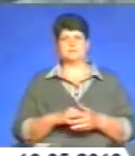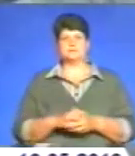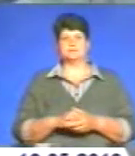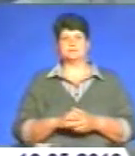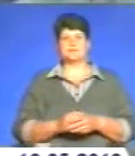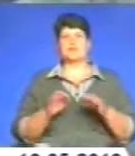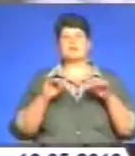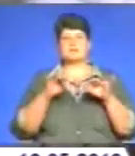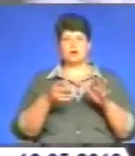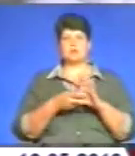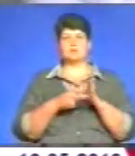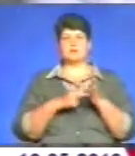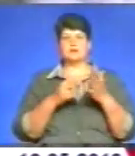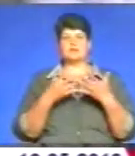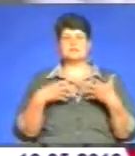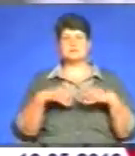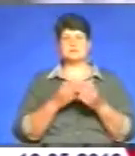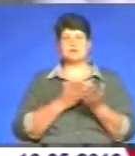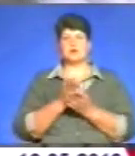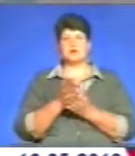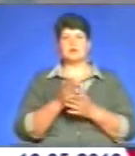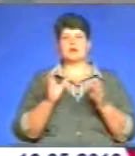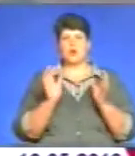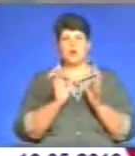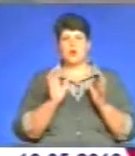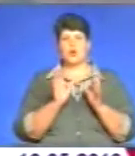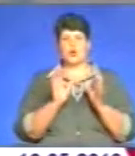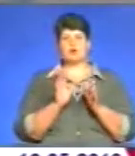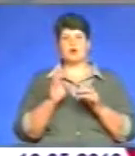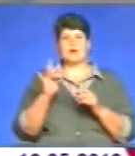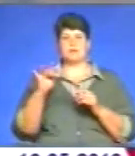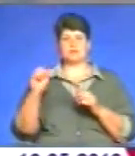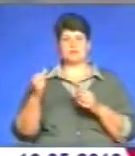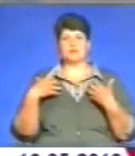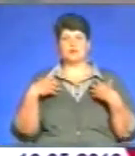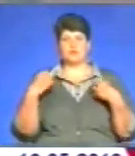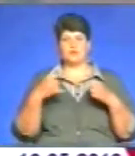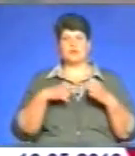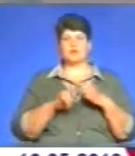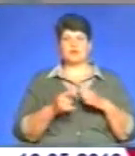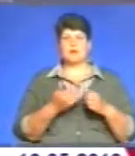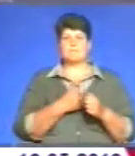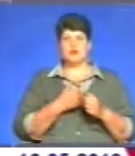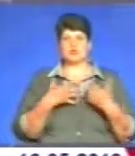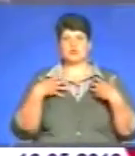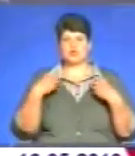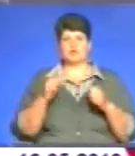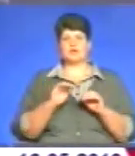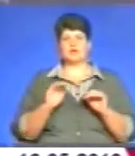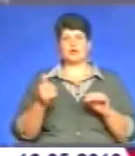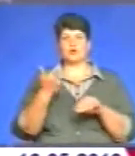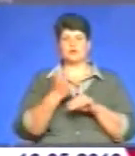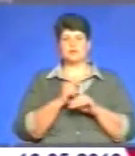Заходи планування сім'ї спрямовані на охорону репродуктивного здоров'я, народження бажаних та здорових дітей. Головним